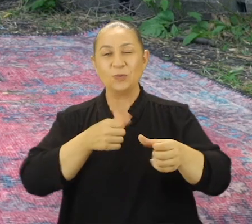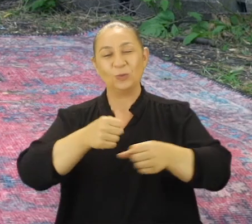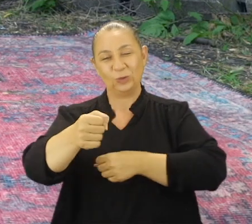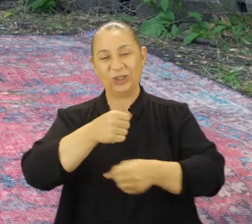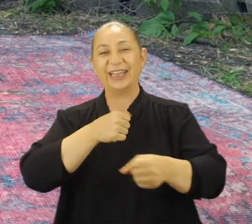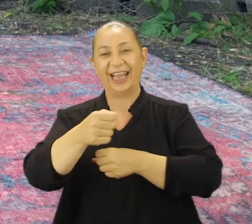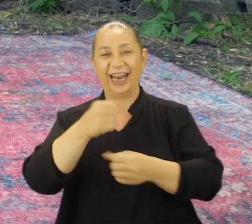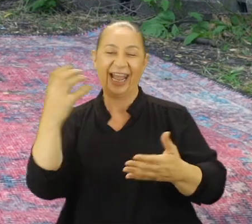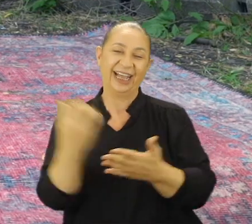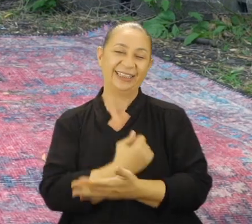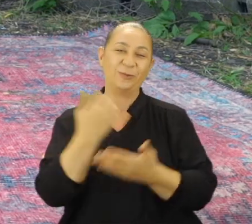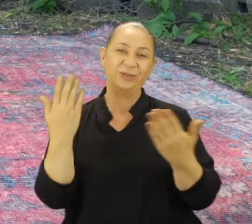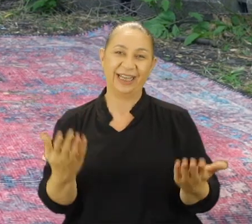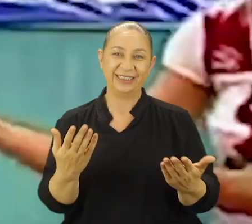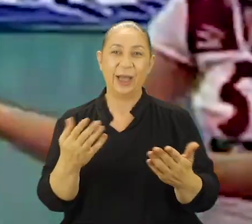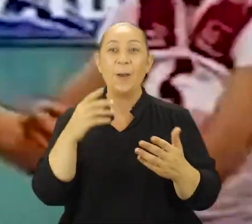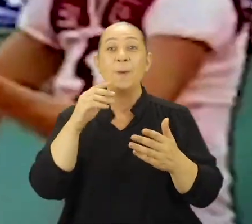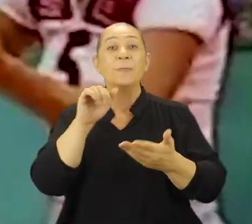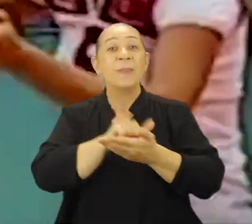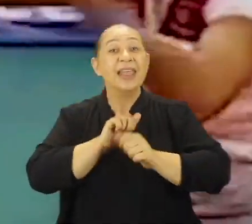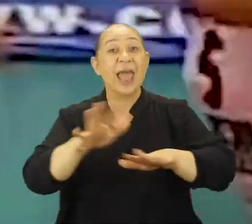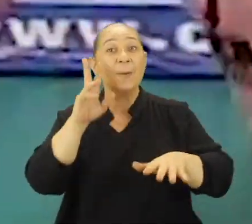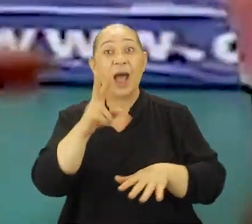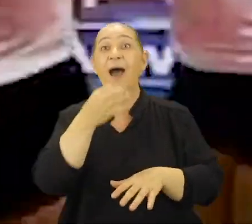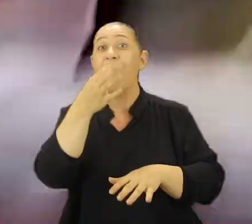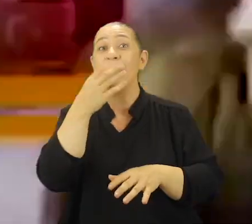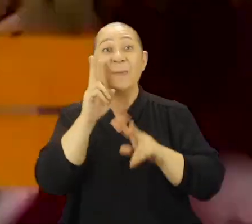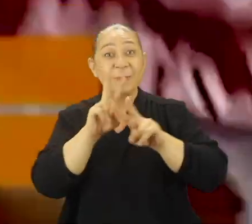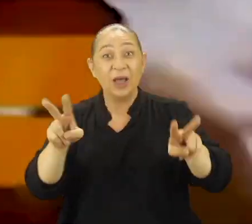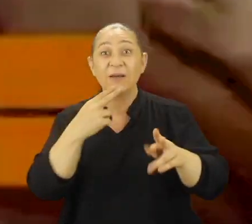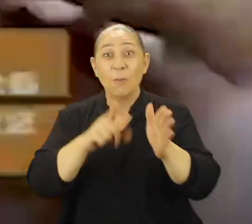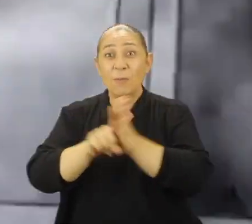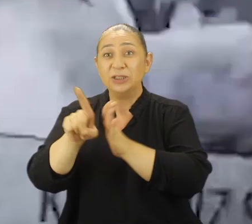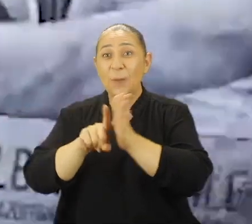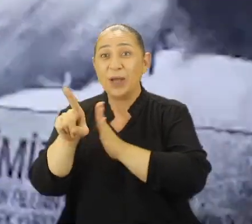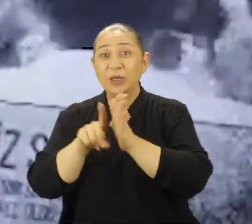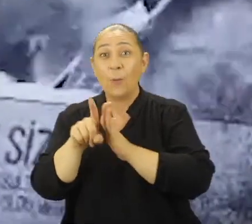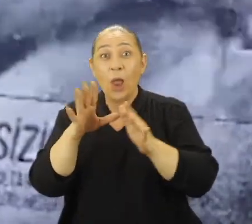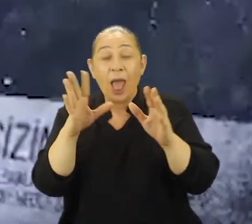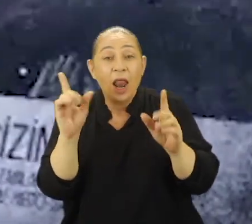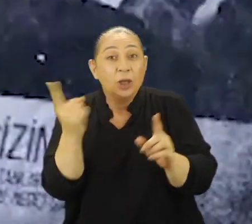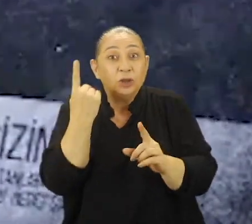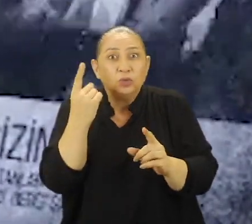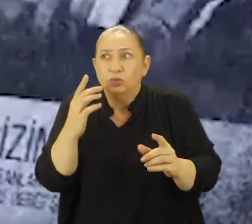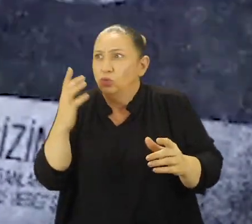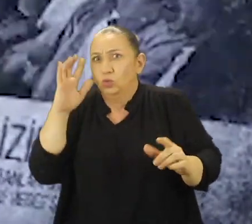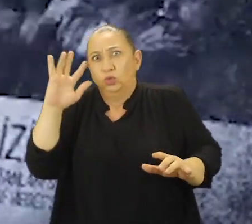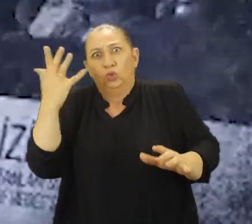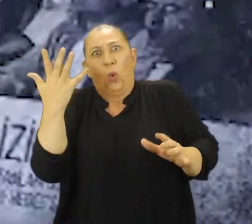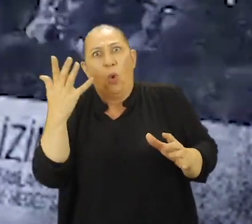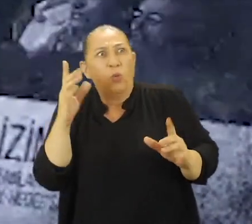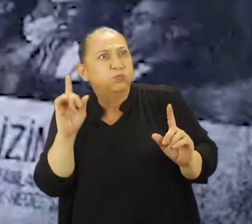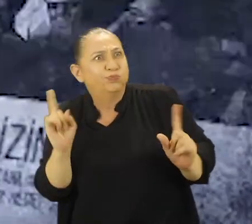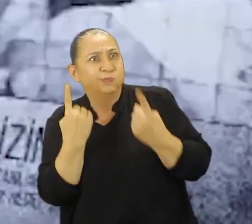mücadeleyle kazanmışlardı. Medyaya baktığımızda, haberlere baktığımızda kadın başarısını böyle ilginç, mucizevi ve